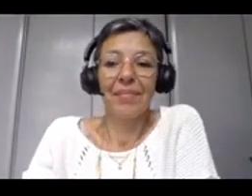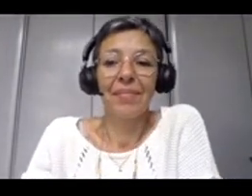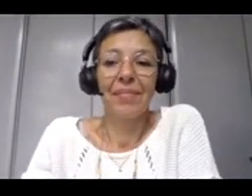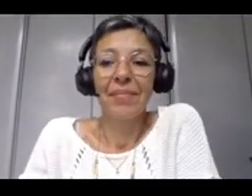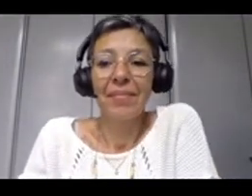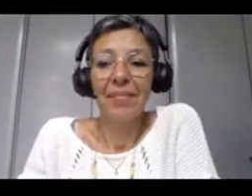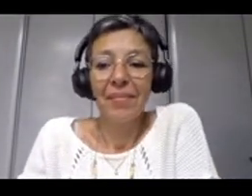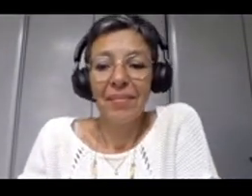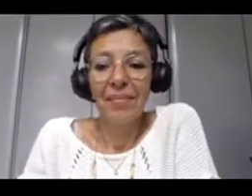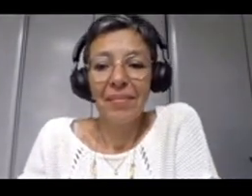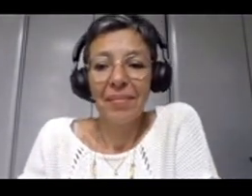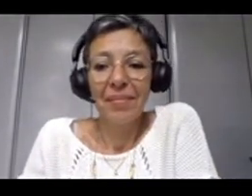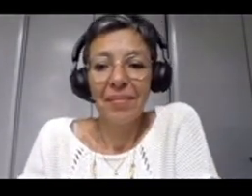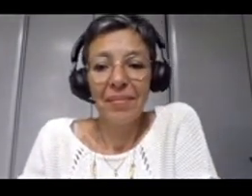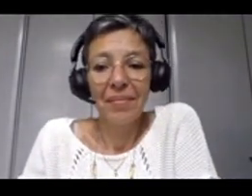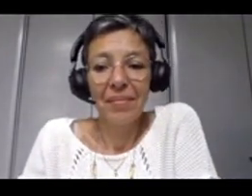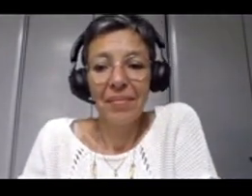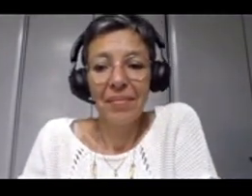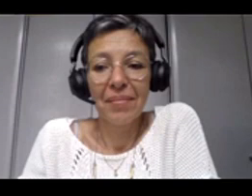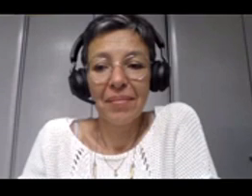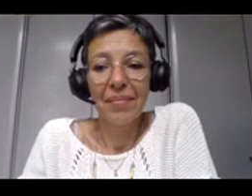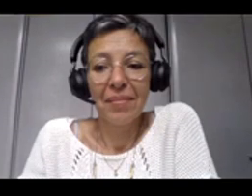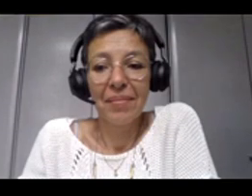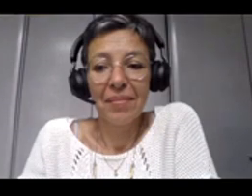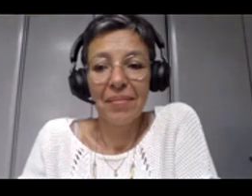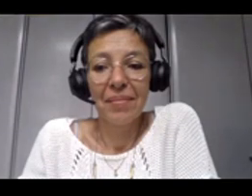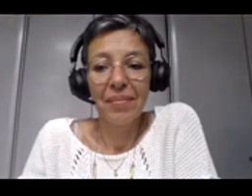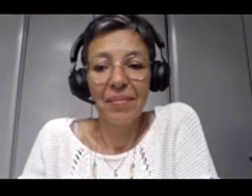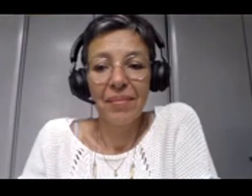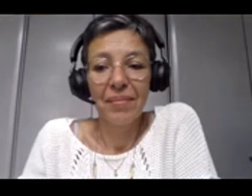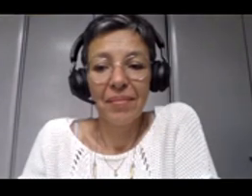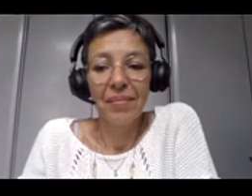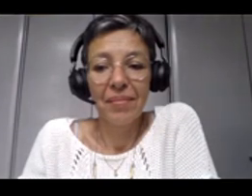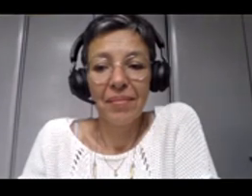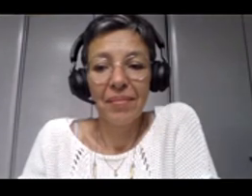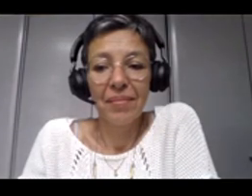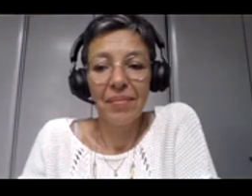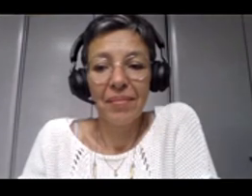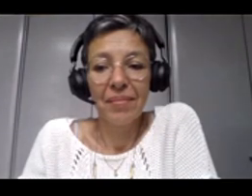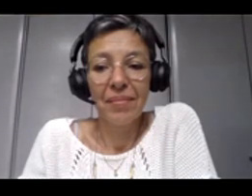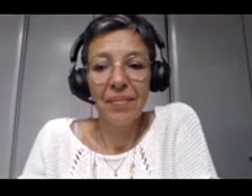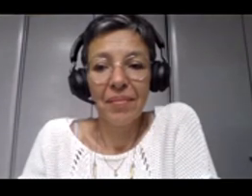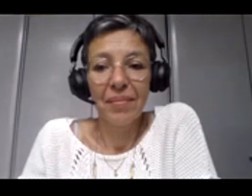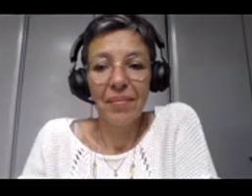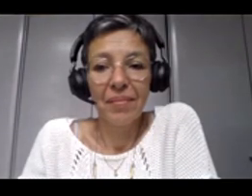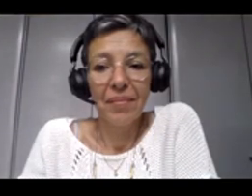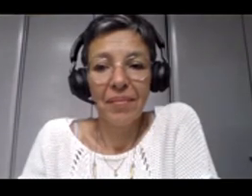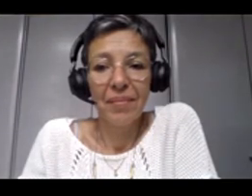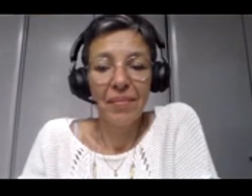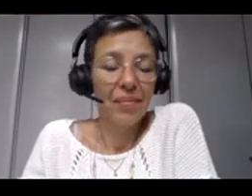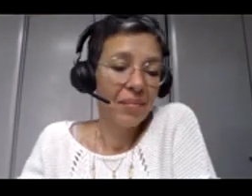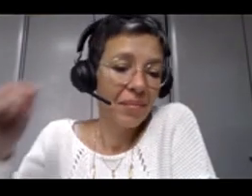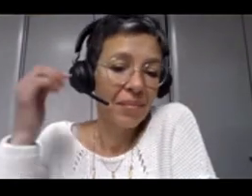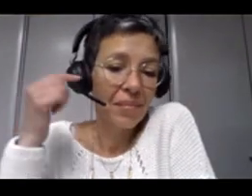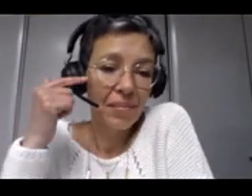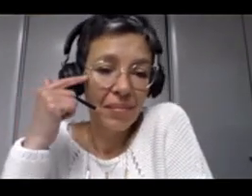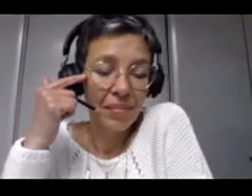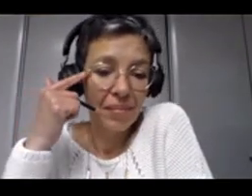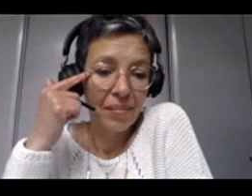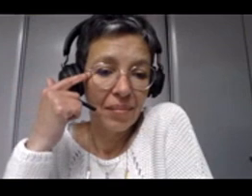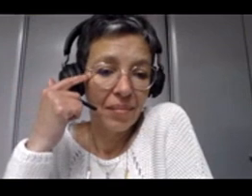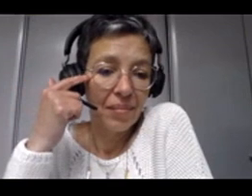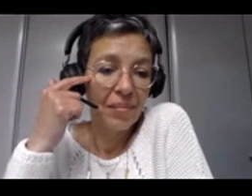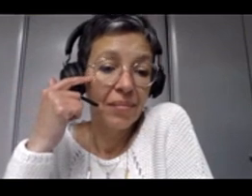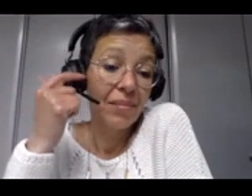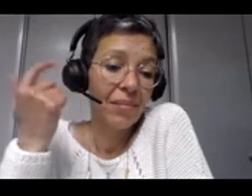'étape N où il y a cette exigence où je compare mon exigence et l'information à livrer, j'ai un contrôle